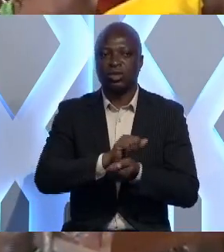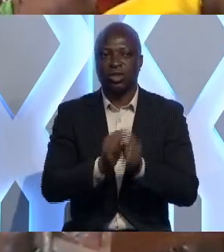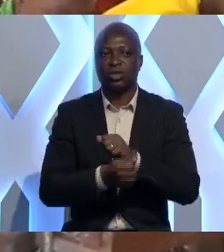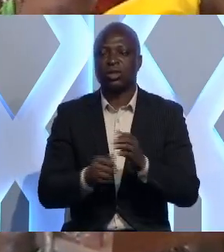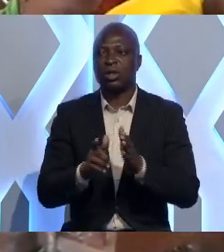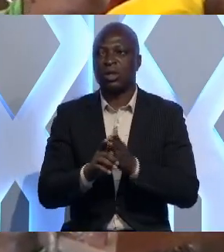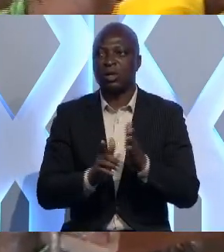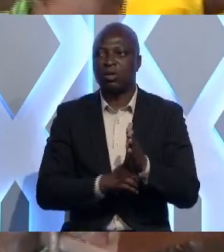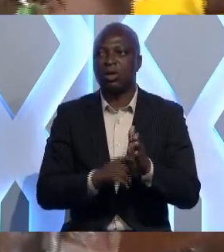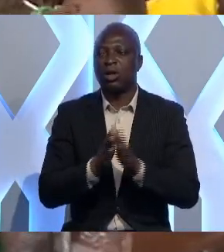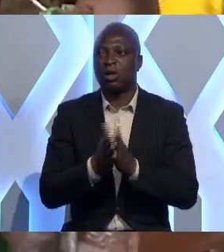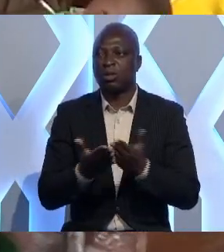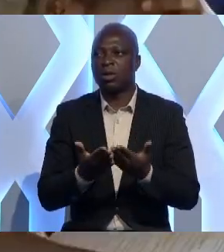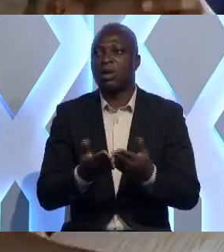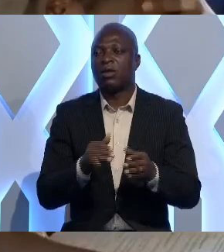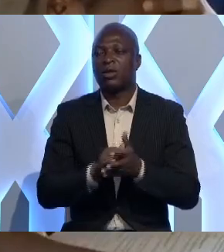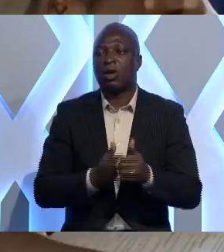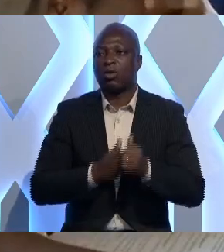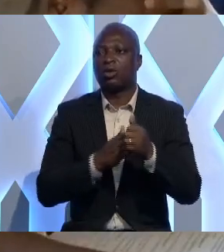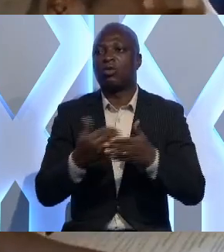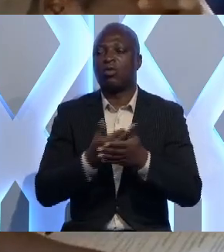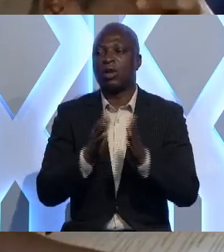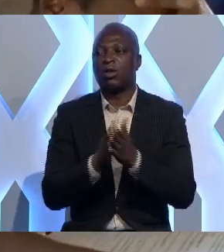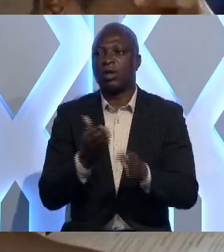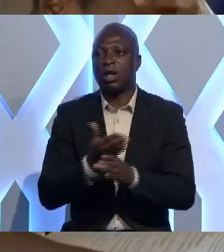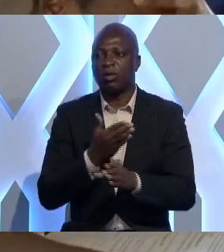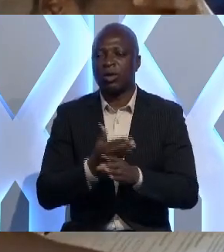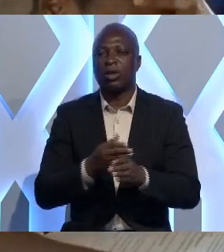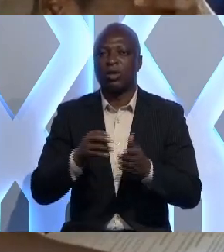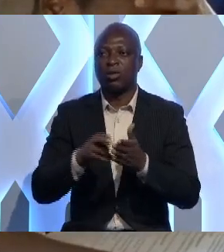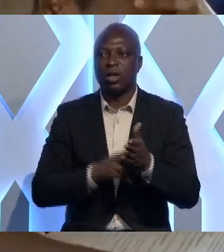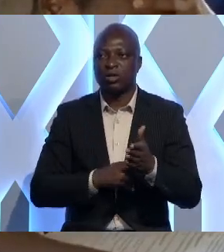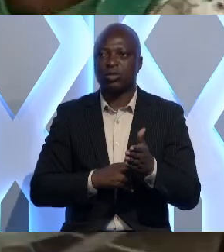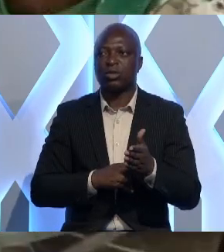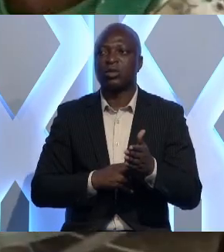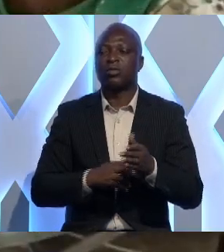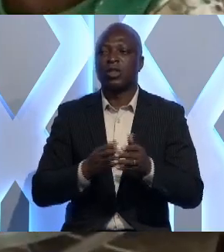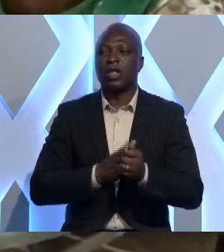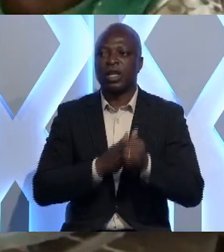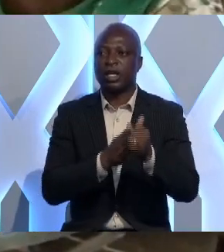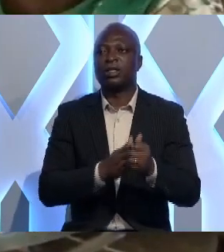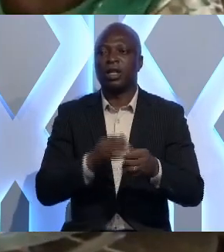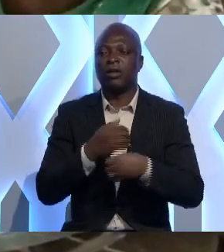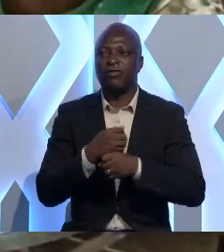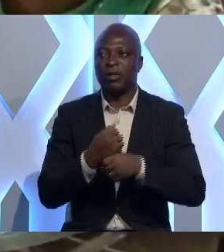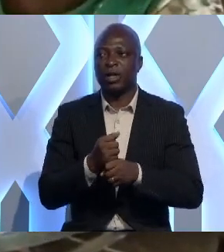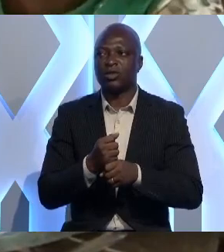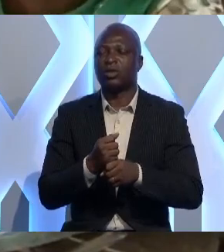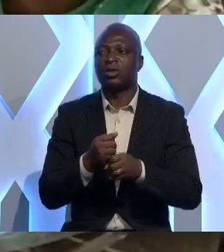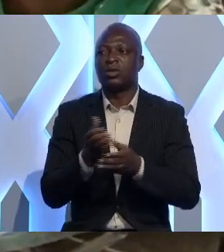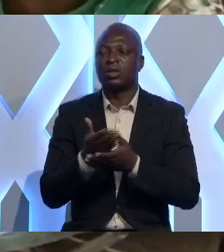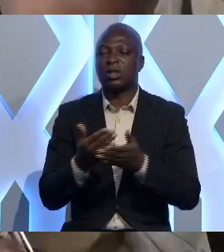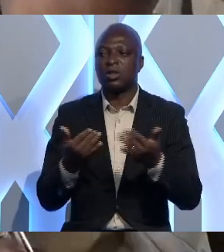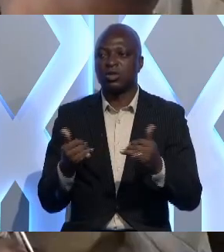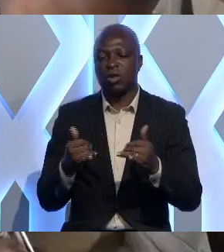Une réforme qui a conduit à la production de nouveaux manuels de calcul, de lecture, des guides et la fabrication de kits de jeux